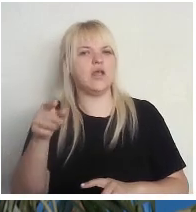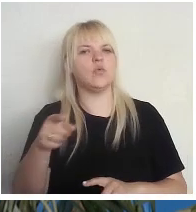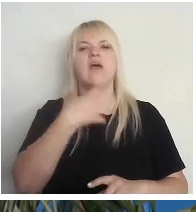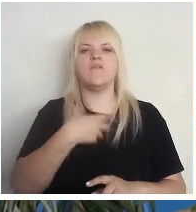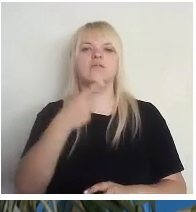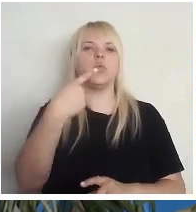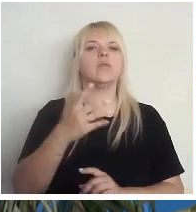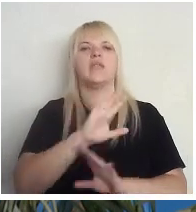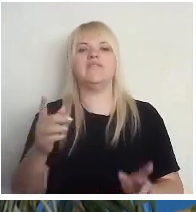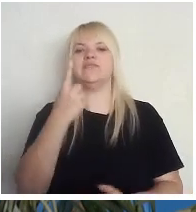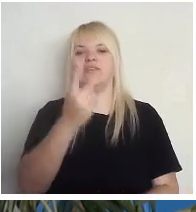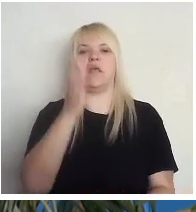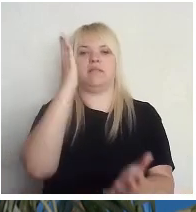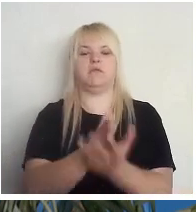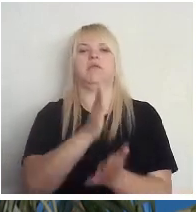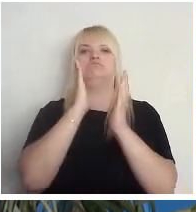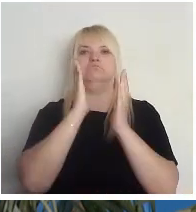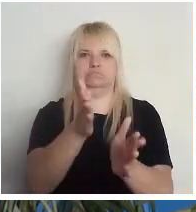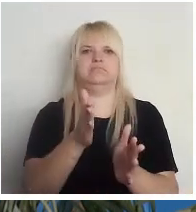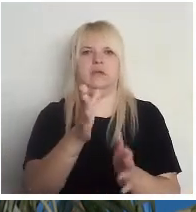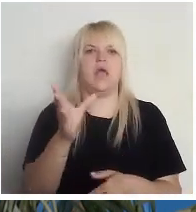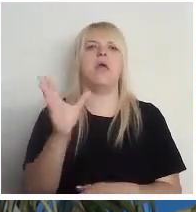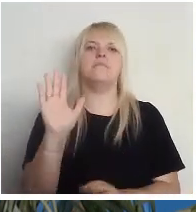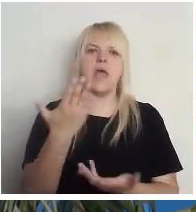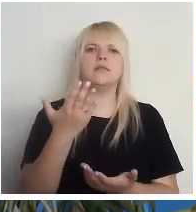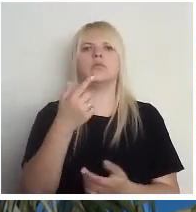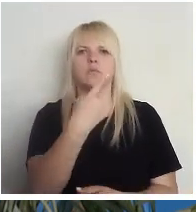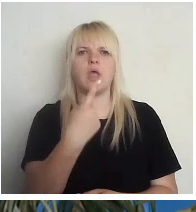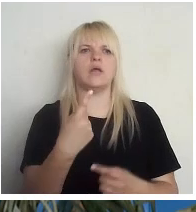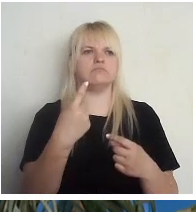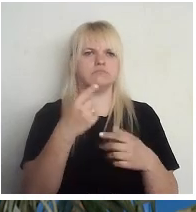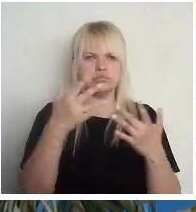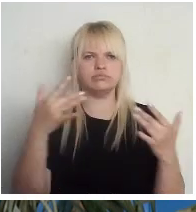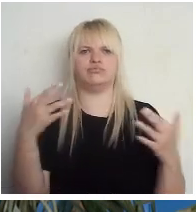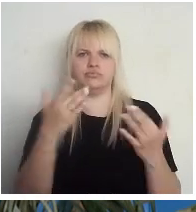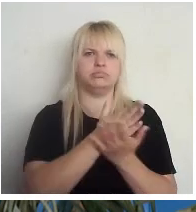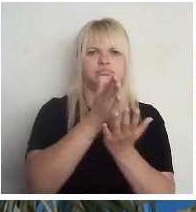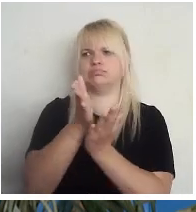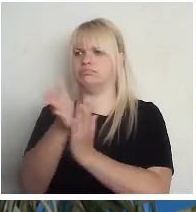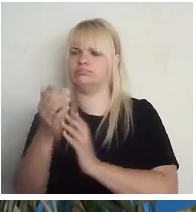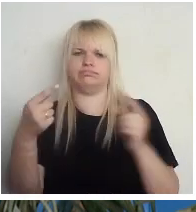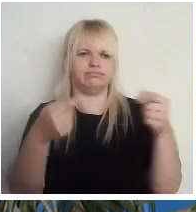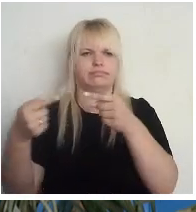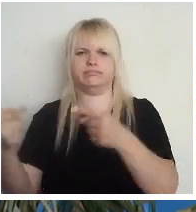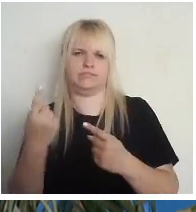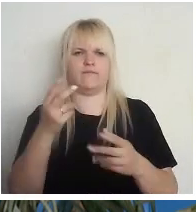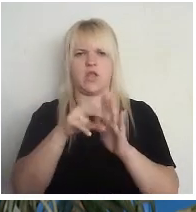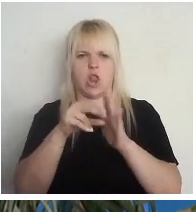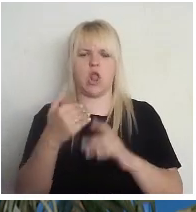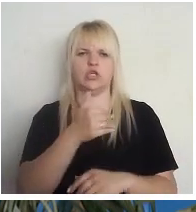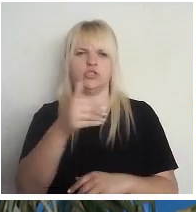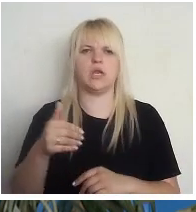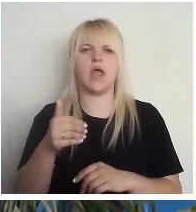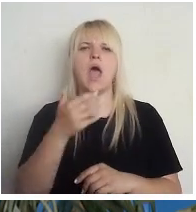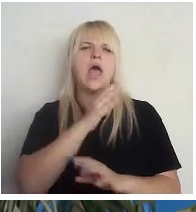vienu tādu noteiktu virzienu, kurā mēs tagad konsekventējam, bet, manuprāt, tā ir daudzveidībai būt jāpalielinās. Es galīgi neargumentētu, skatos, jā,